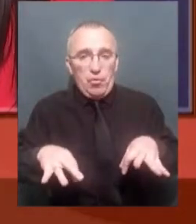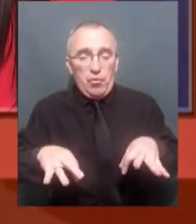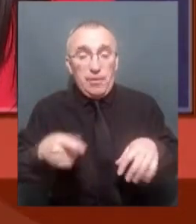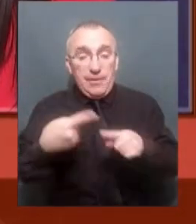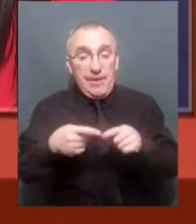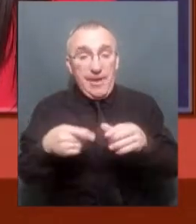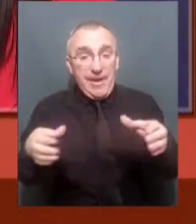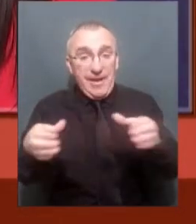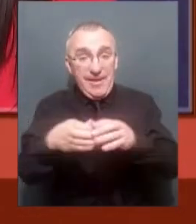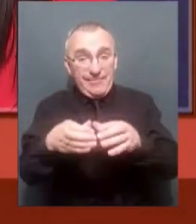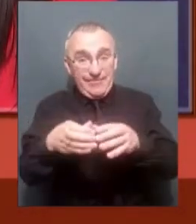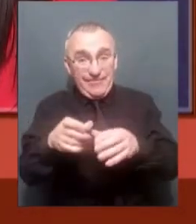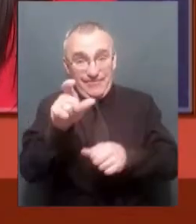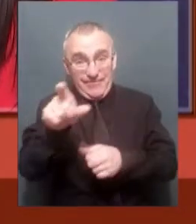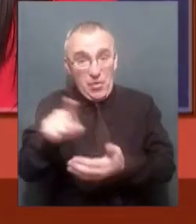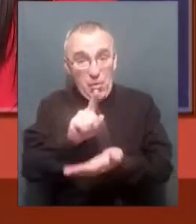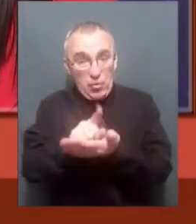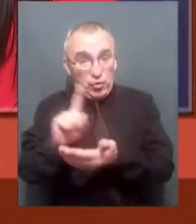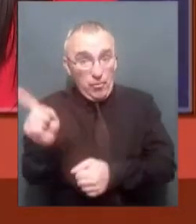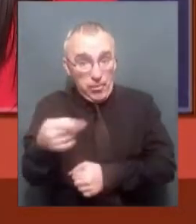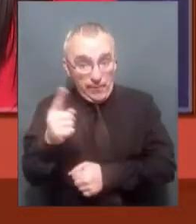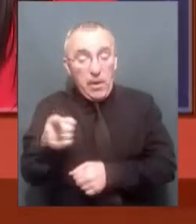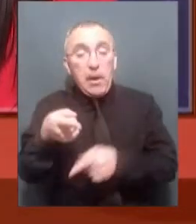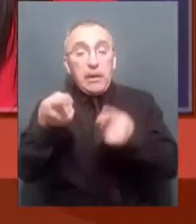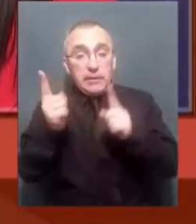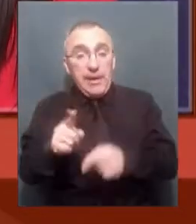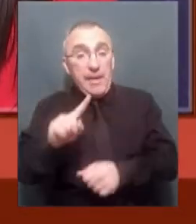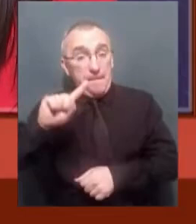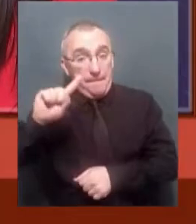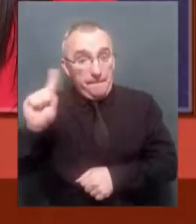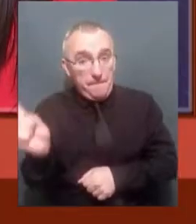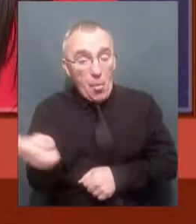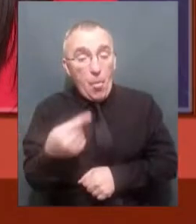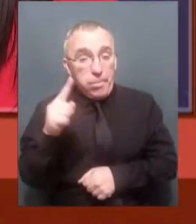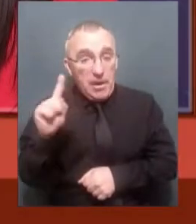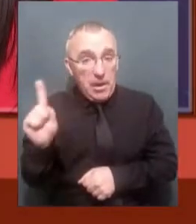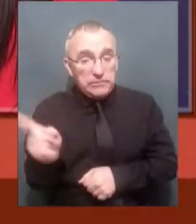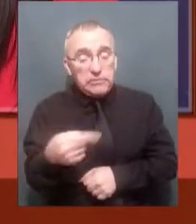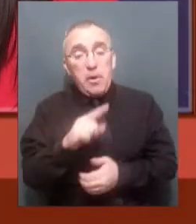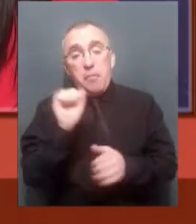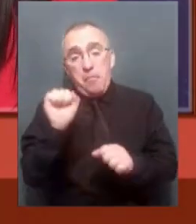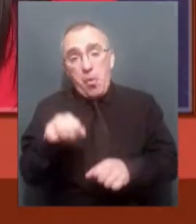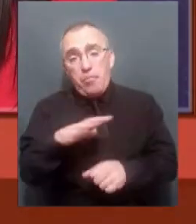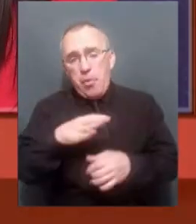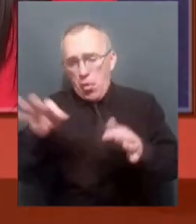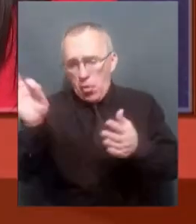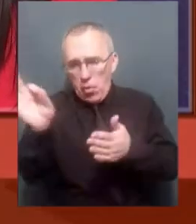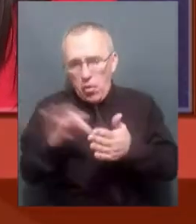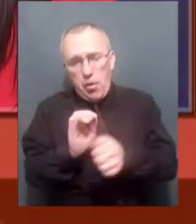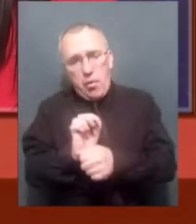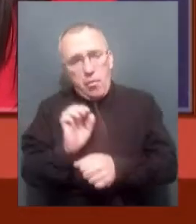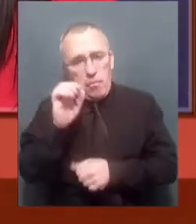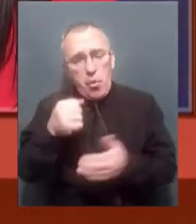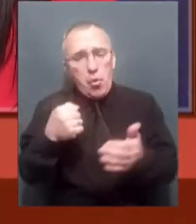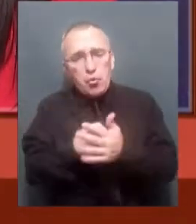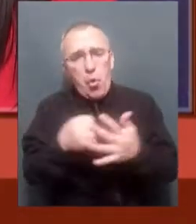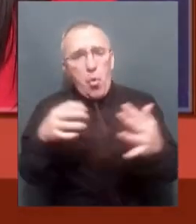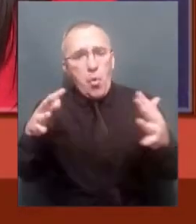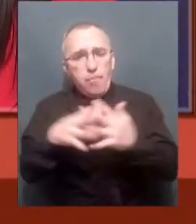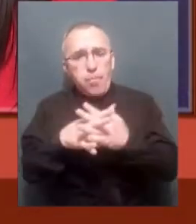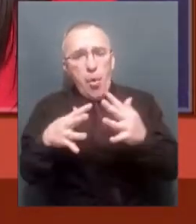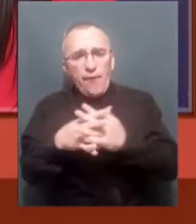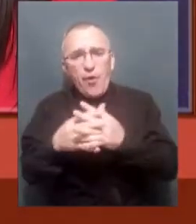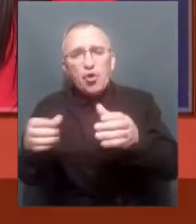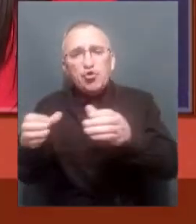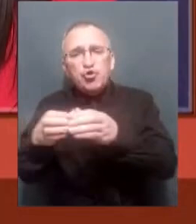військовозобов'язаних дійсно після призову по мобілізації може бути одразу направлення до бойових частин, які